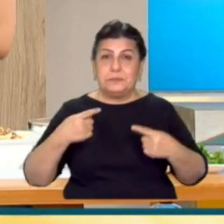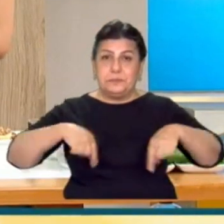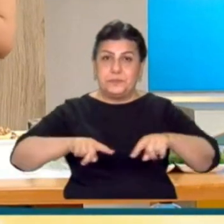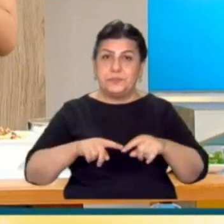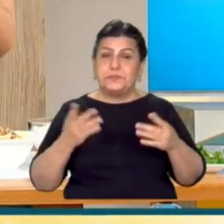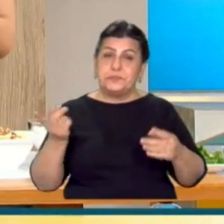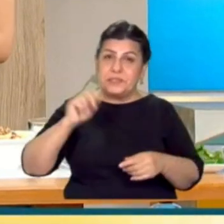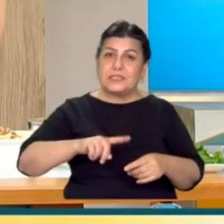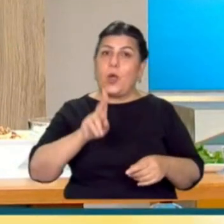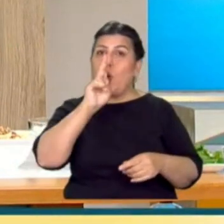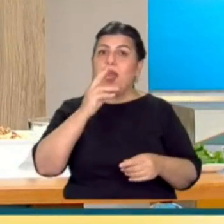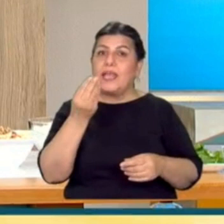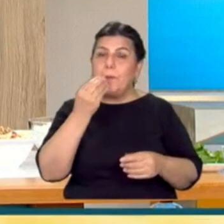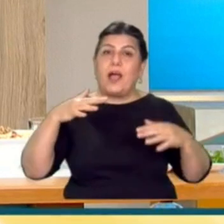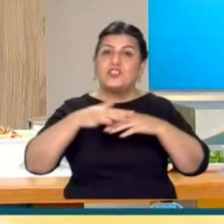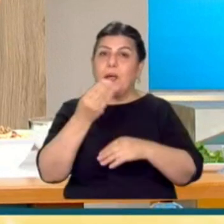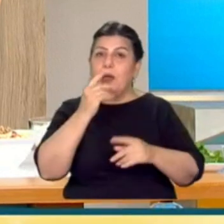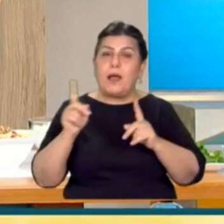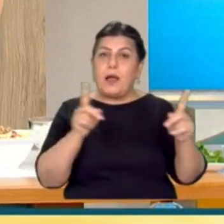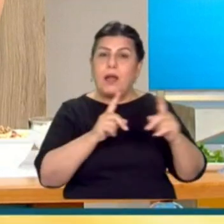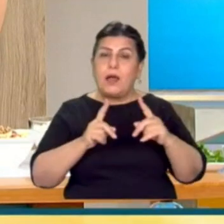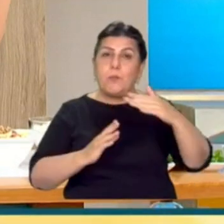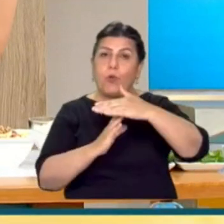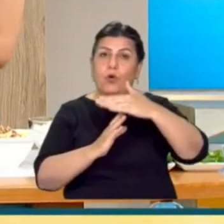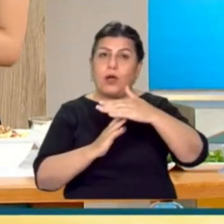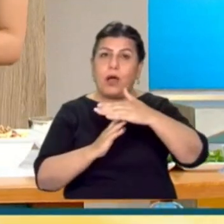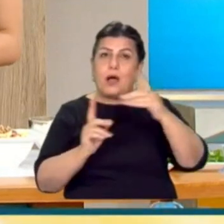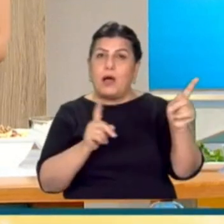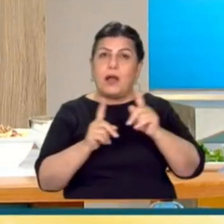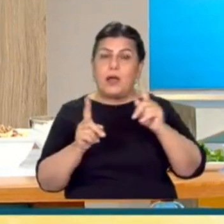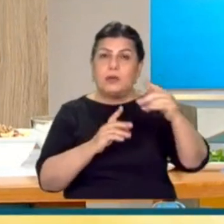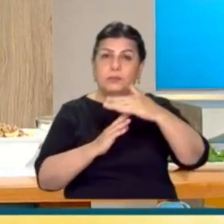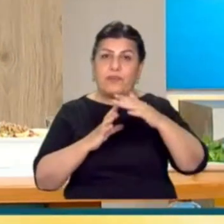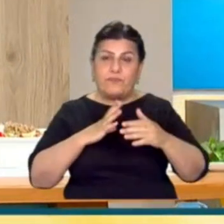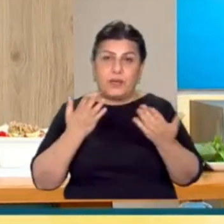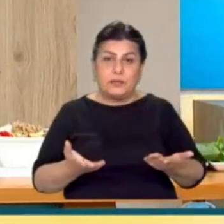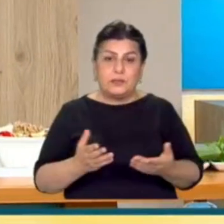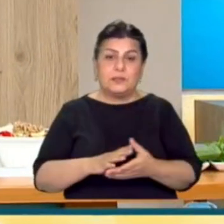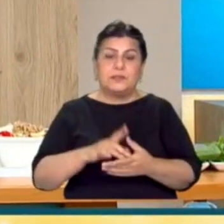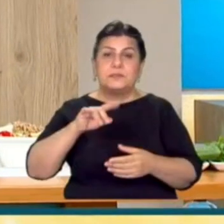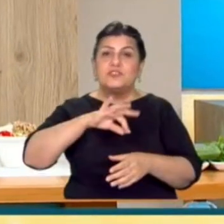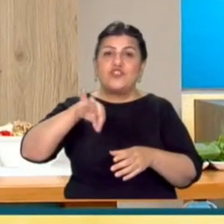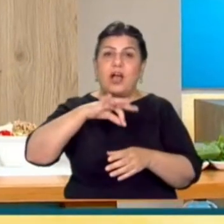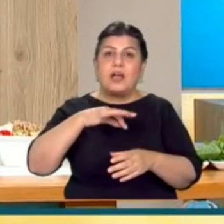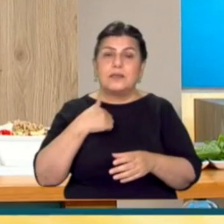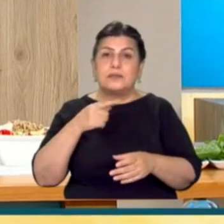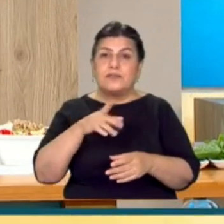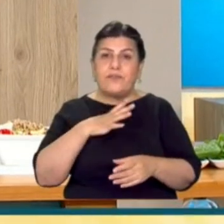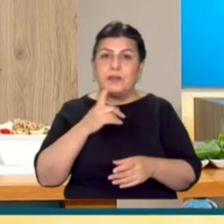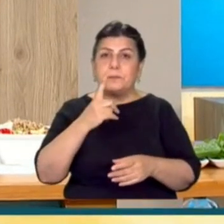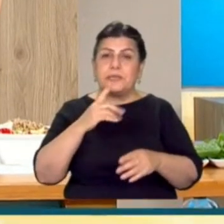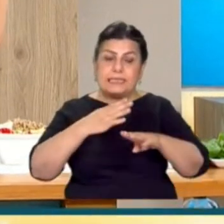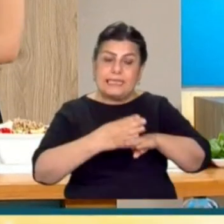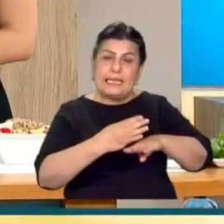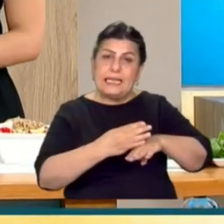bir de öğle yemeği ile akşam yemeği arasında bir ara öğünümüz var. Burada bir ödem atıcı çay tarifimiz var. Onu hemen anlatacağım. Bir de yanında bir dilim